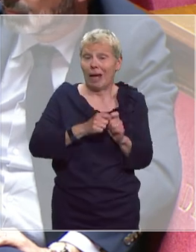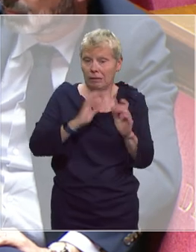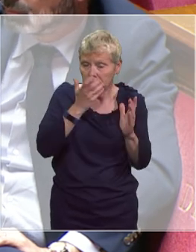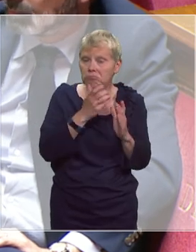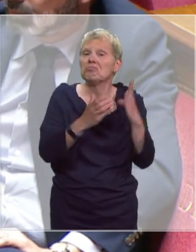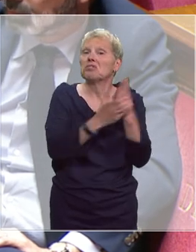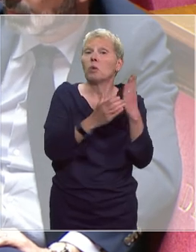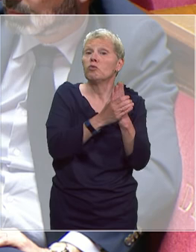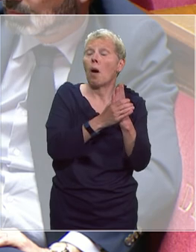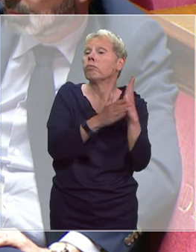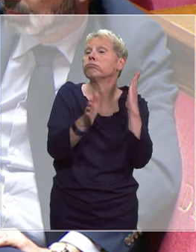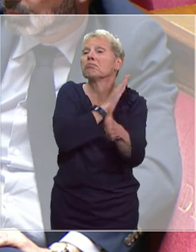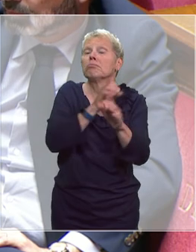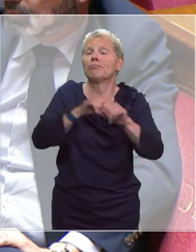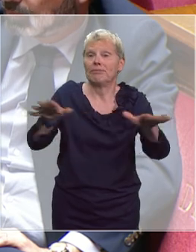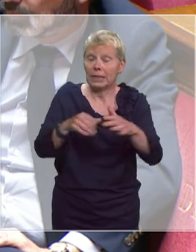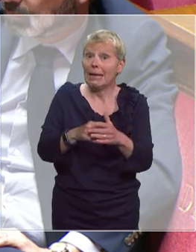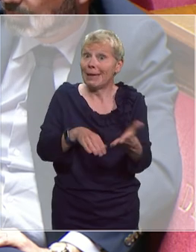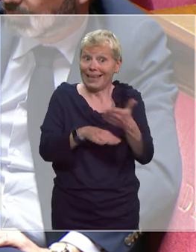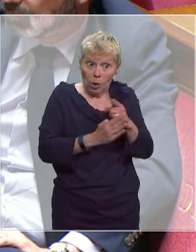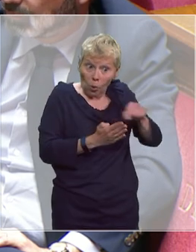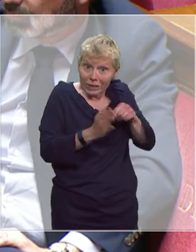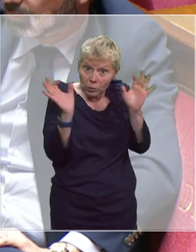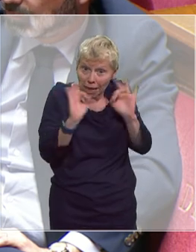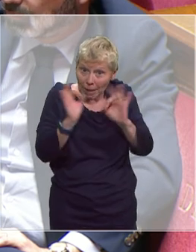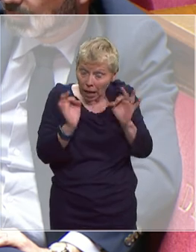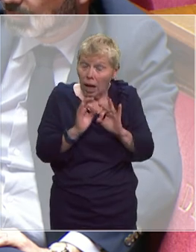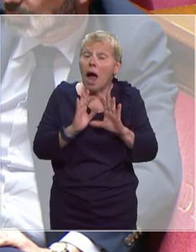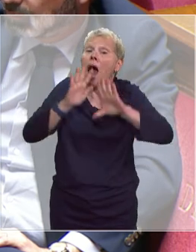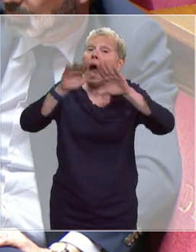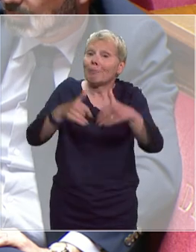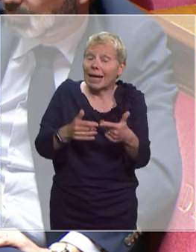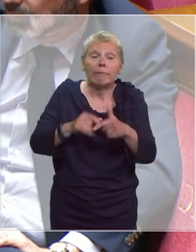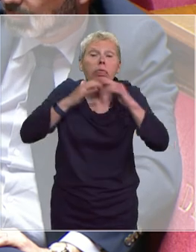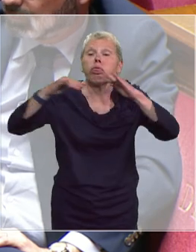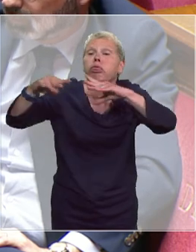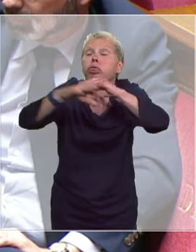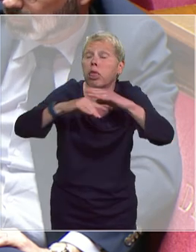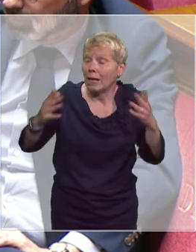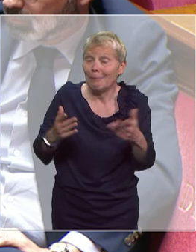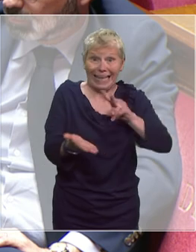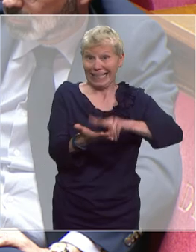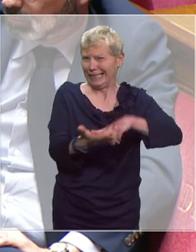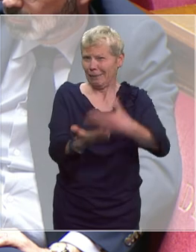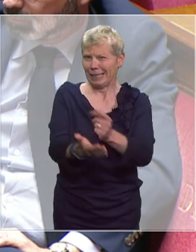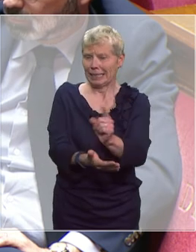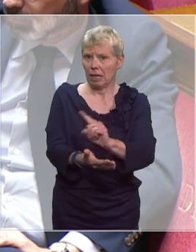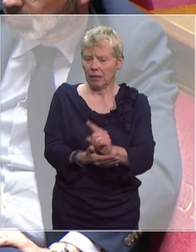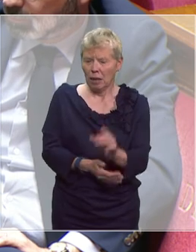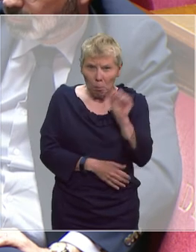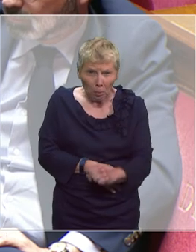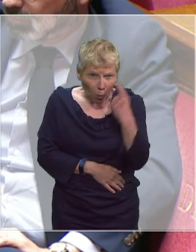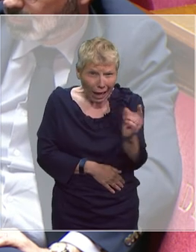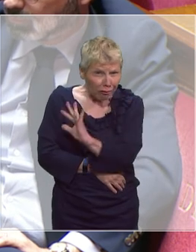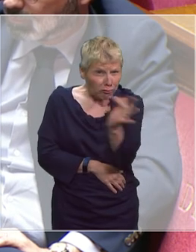Le document a été immédiatement corrigé, les personnes s'en sont expliquées et cela ne reflète absolument pas la réalité. Comment imaginer que dans un pays comme la France,